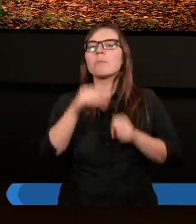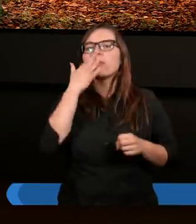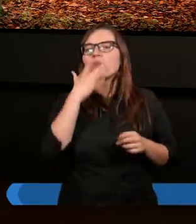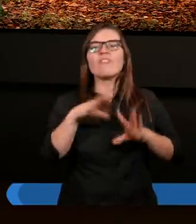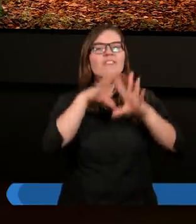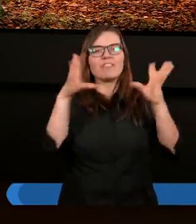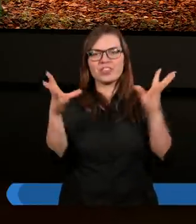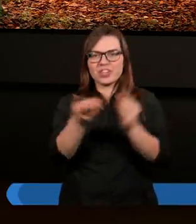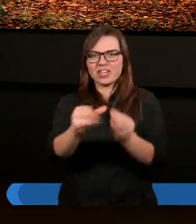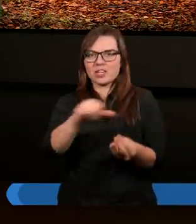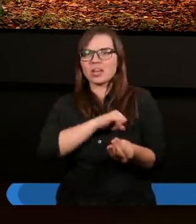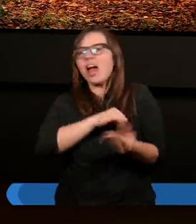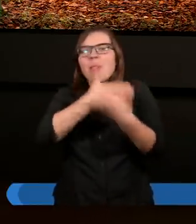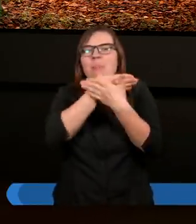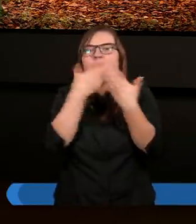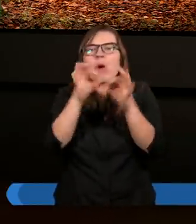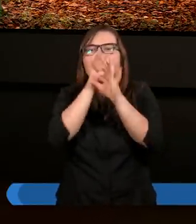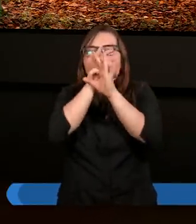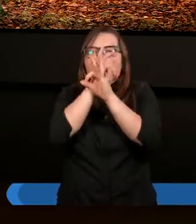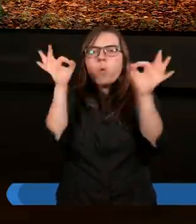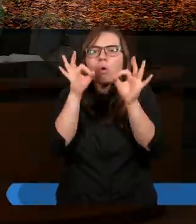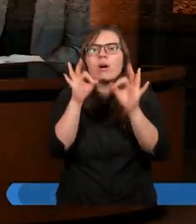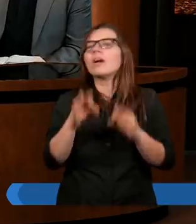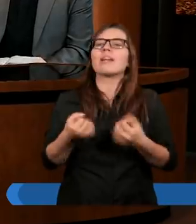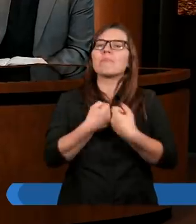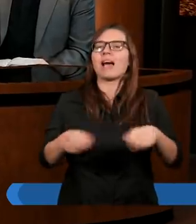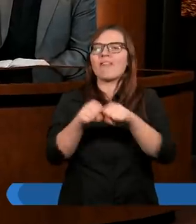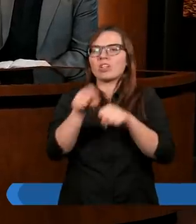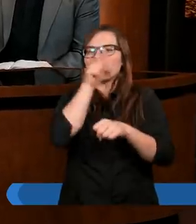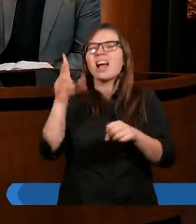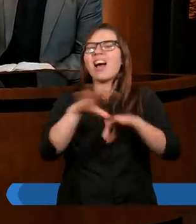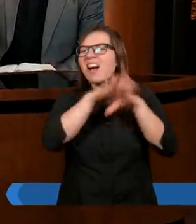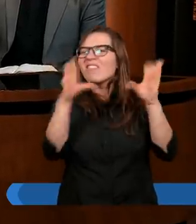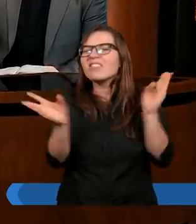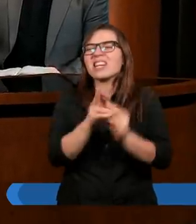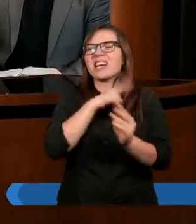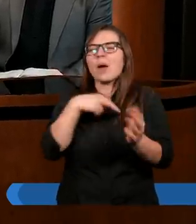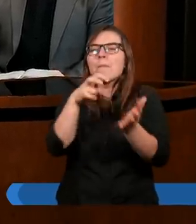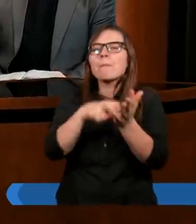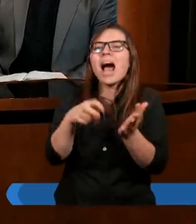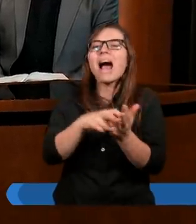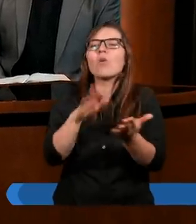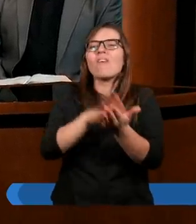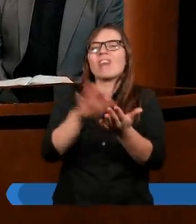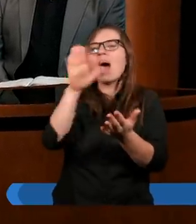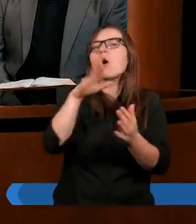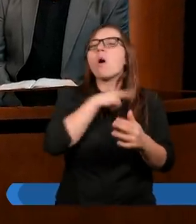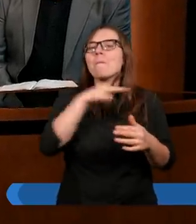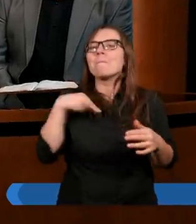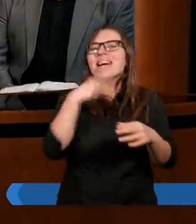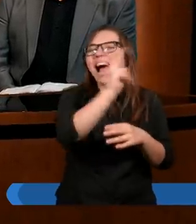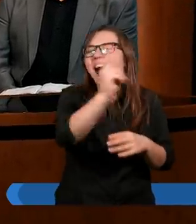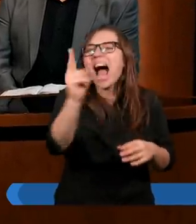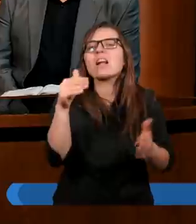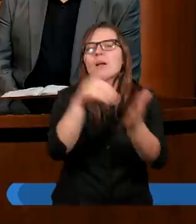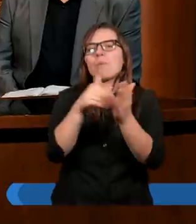że wszyscy zgrzeszyli, że nie ma sprawiedliwego ani jednego. Wszyscy, brakuje nam chwały Bożej, wszyscy potrzebujemy usprawiedliwienia,